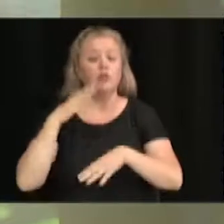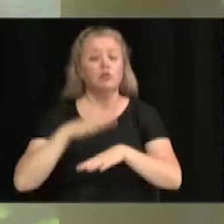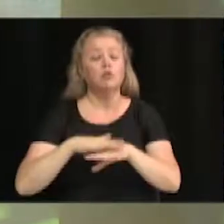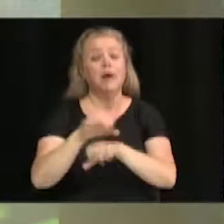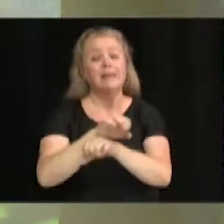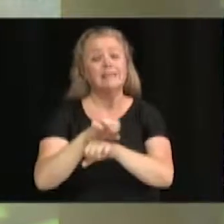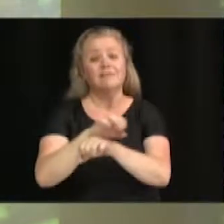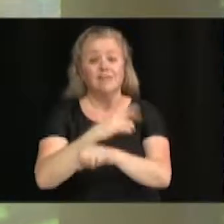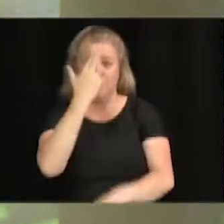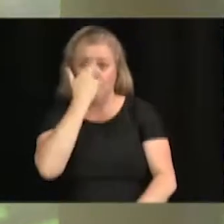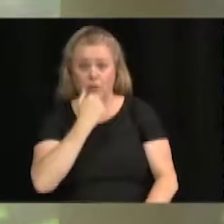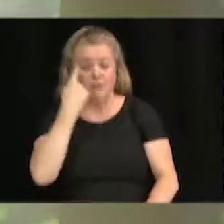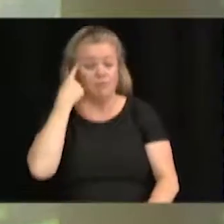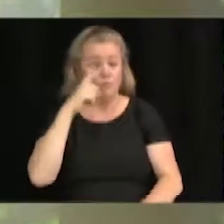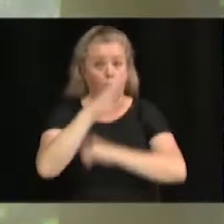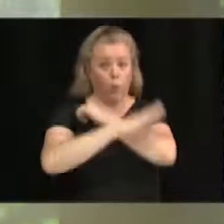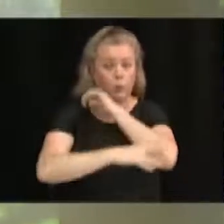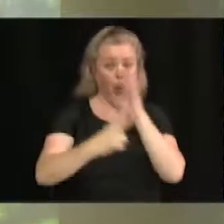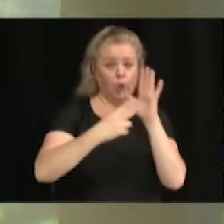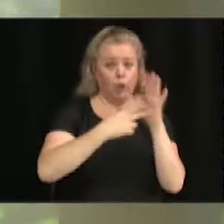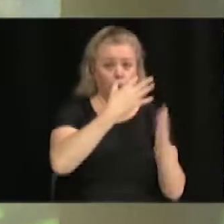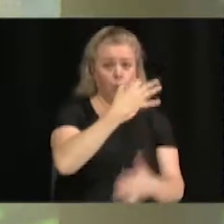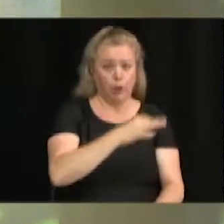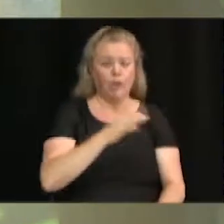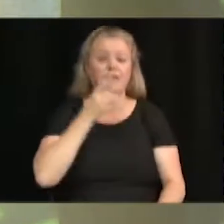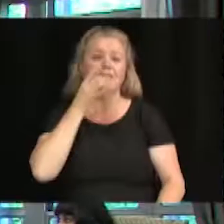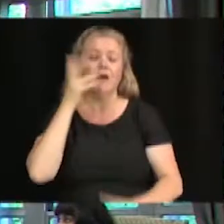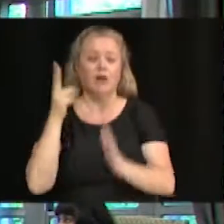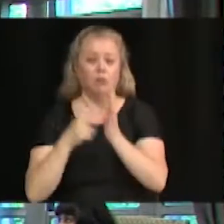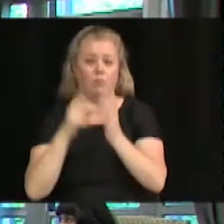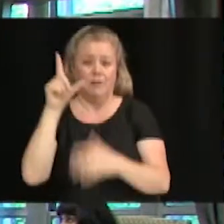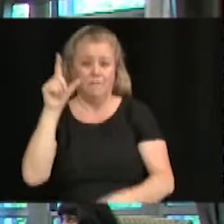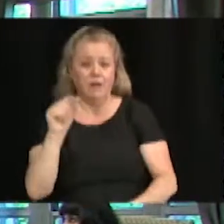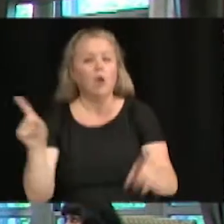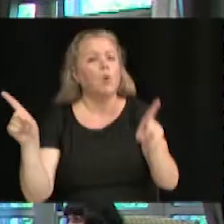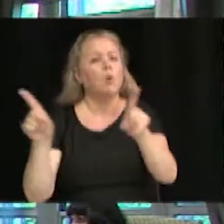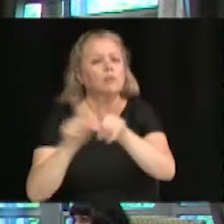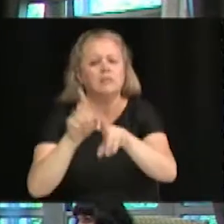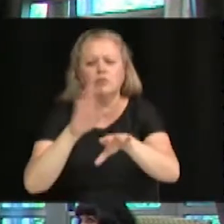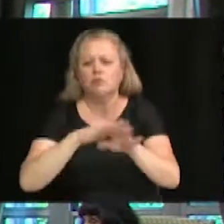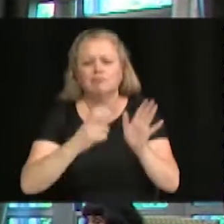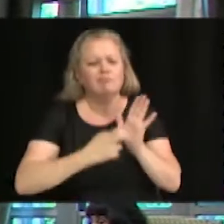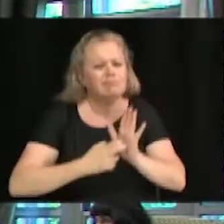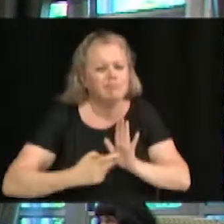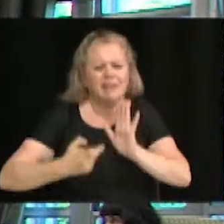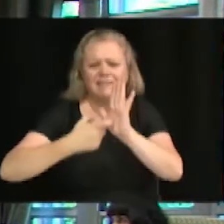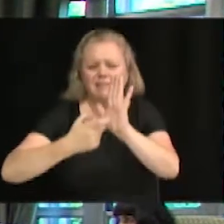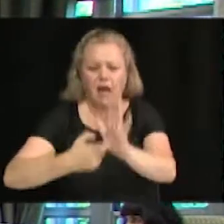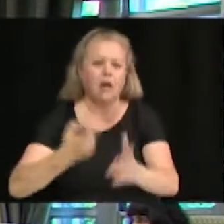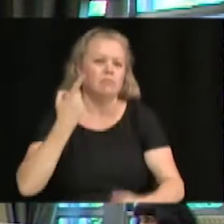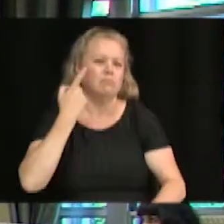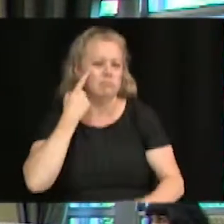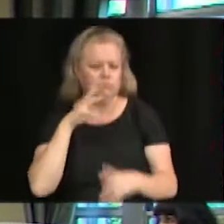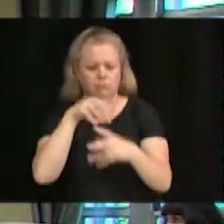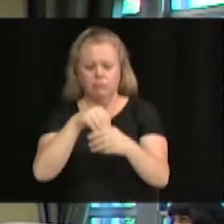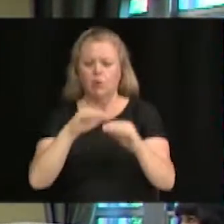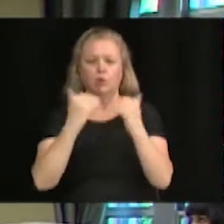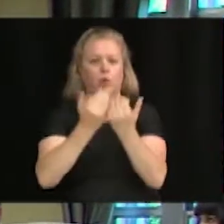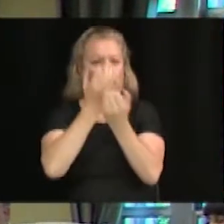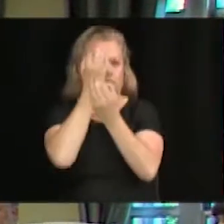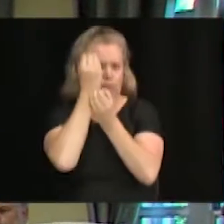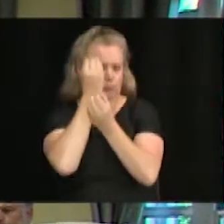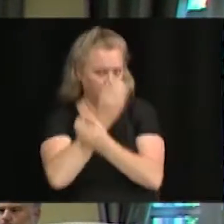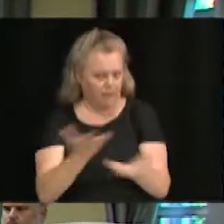et l'hiver 2020, ainsi que tous les détails concernant la période d'inscription. Les inscriptions en ligne se font du 19 au